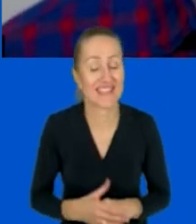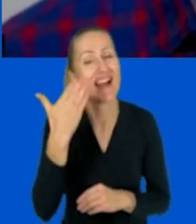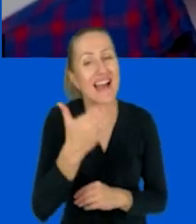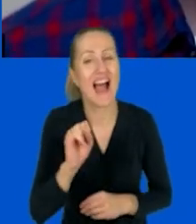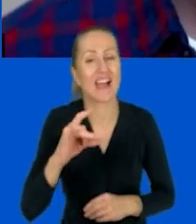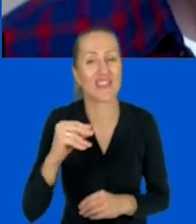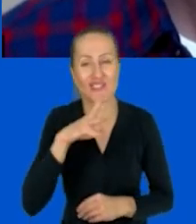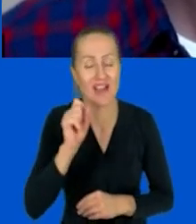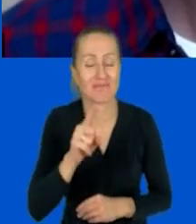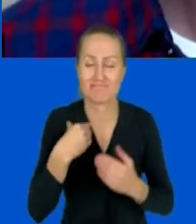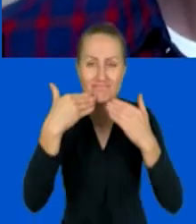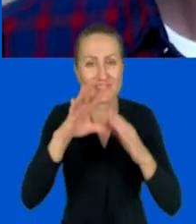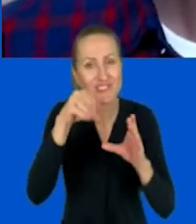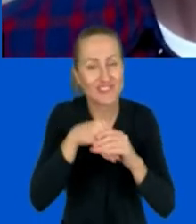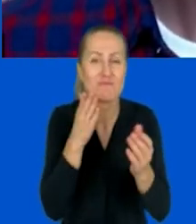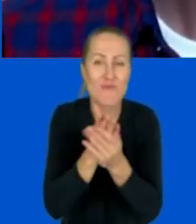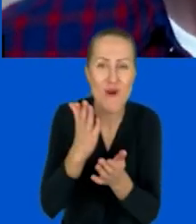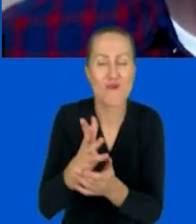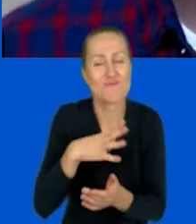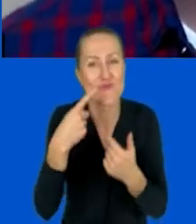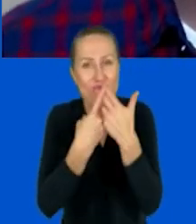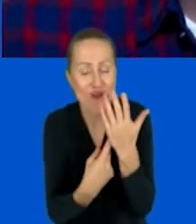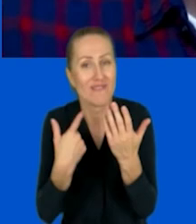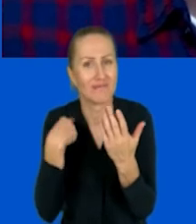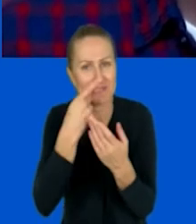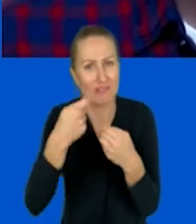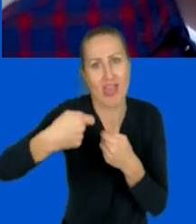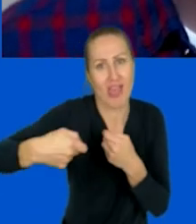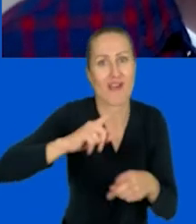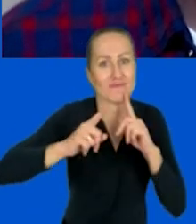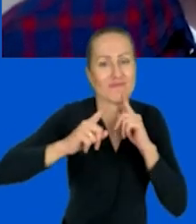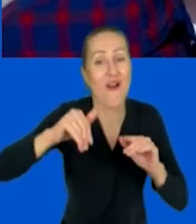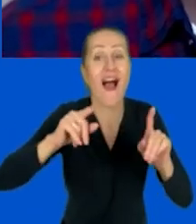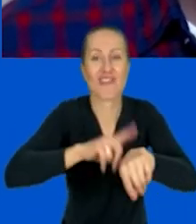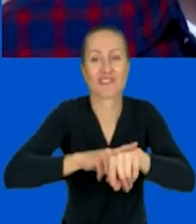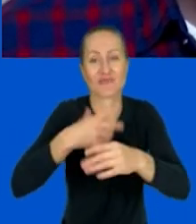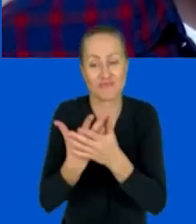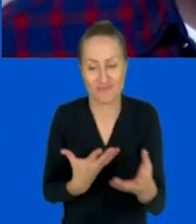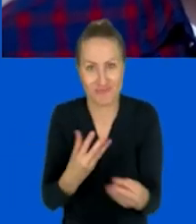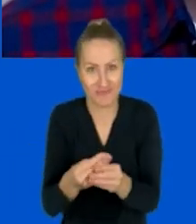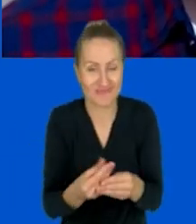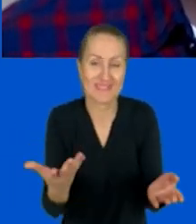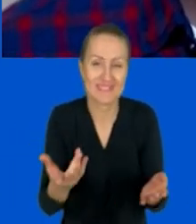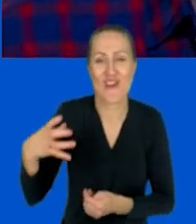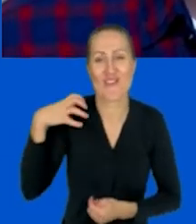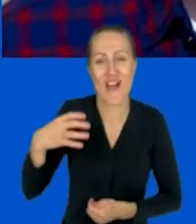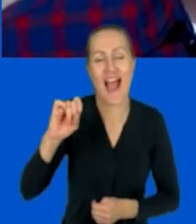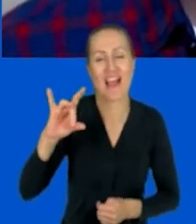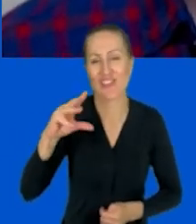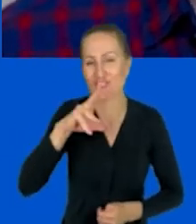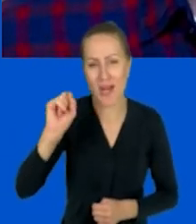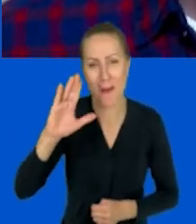bardzo Ci dziękuję za te wszystkie rady. Podejrzewam, że moglibyśmy jeszcze długo rozmawiać, ale czas kończyć. Naszą gościnią była Agnieszka Bilska,